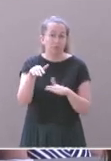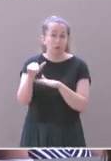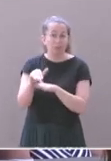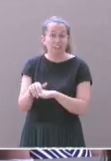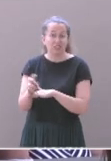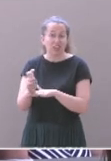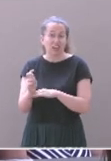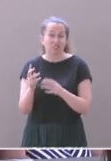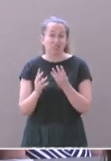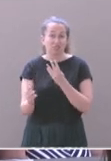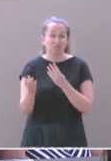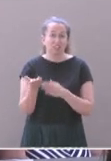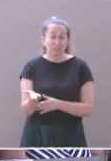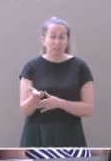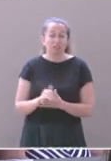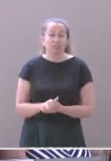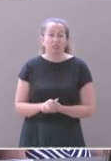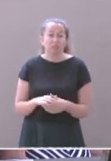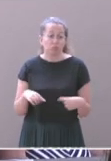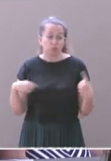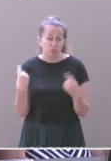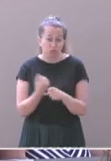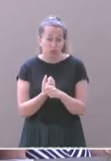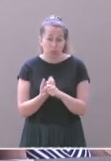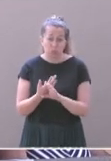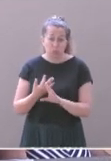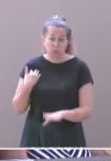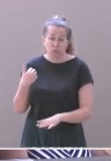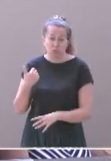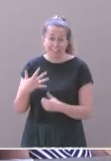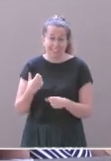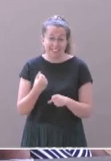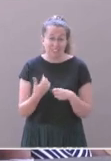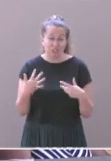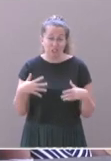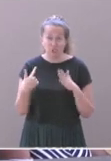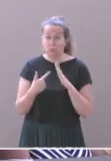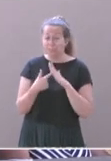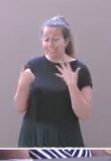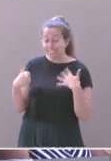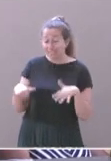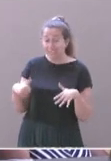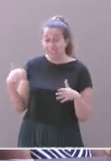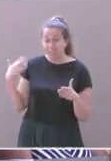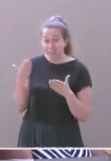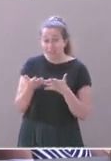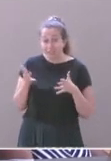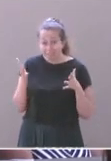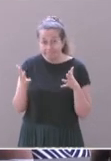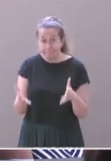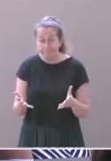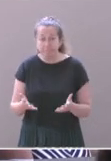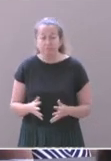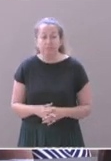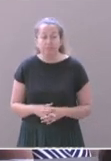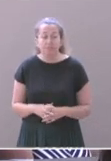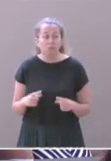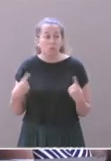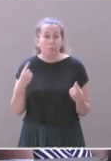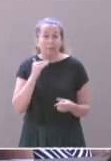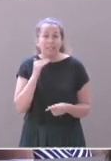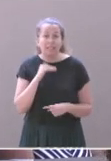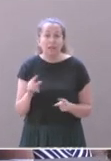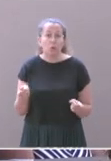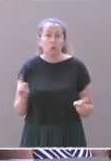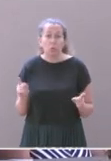tout ça, c'est un élément qu'on travaille depuis des années. Tout le monde est au courant depuis 2016 que c'est engagé. Nous ne sommes pas pressés. Nous voulons